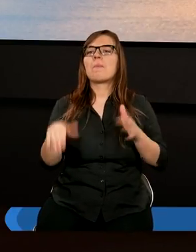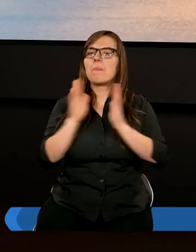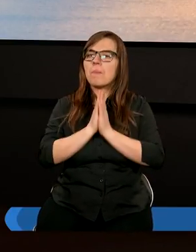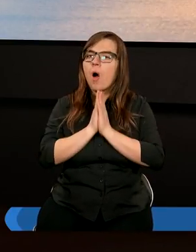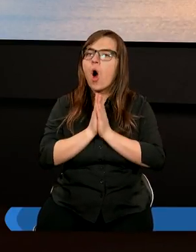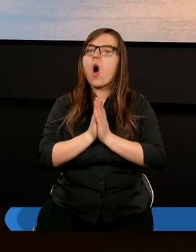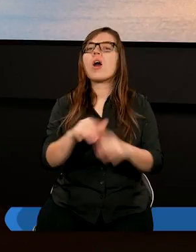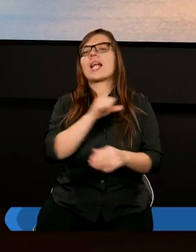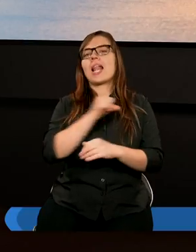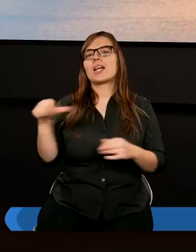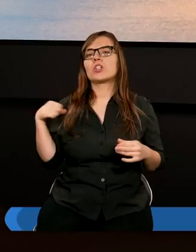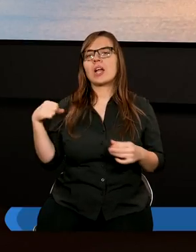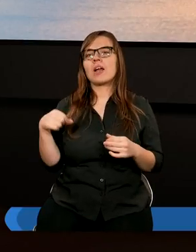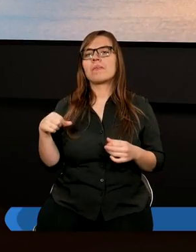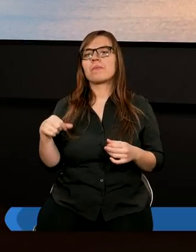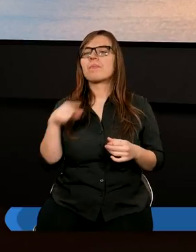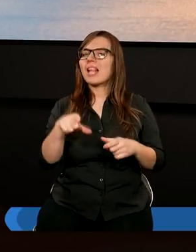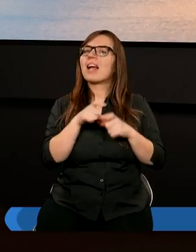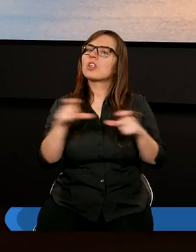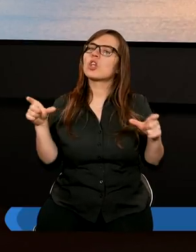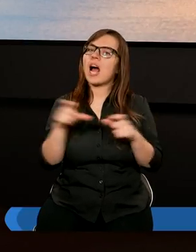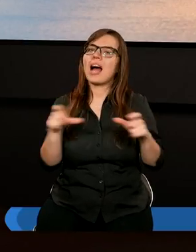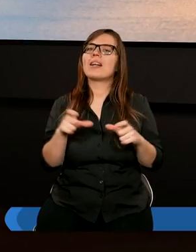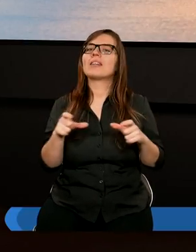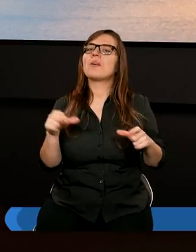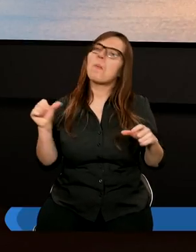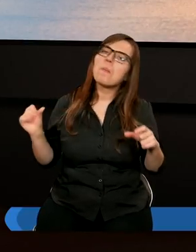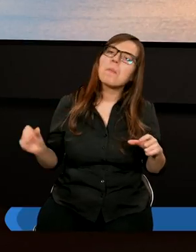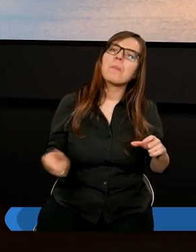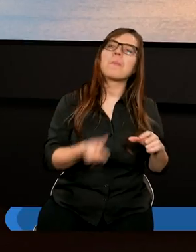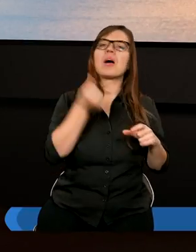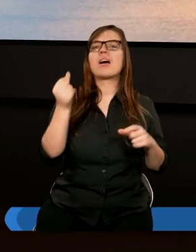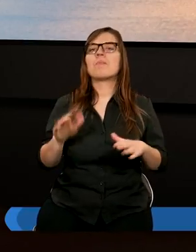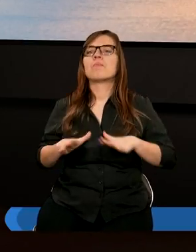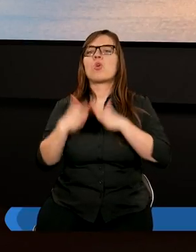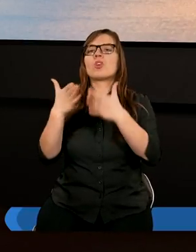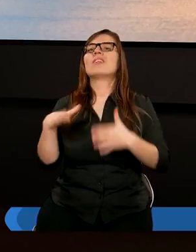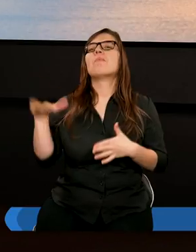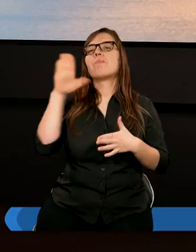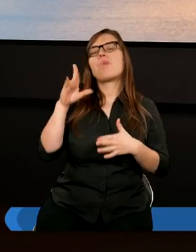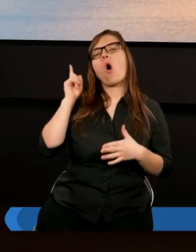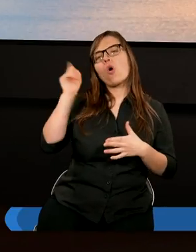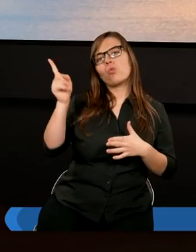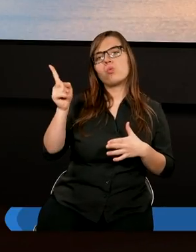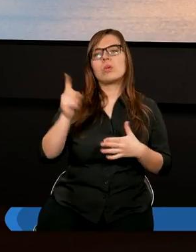modlę się. Ten czas pierwszy poświęcam Bogu.